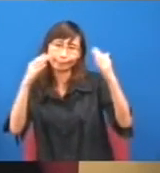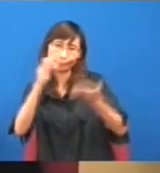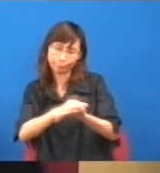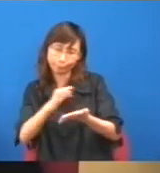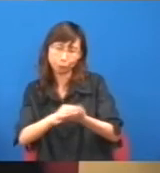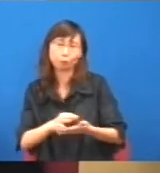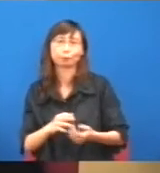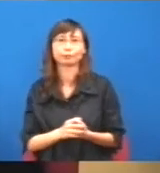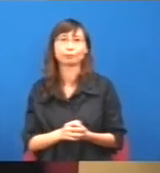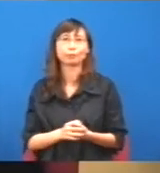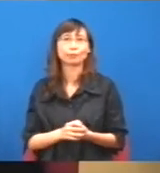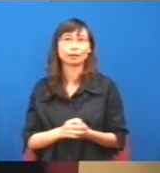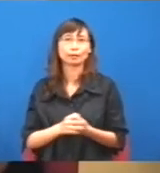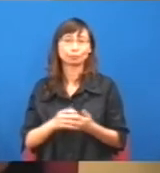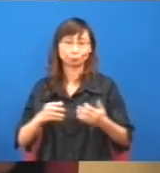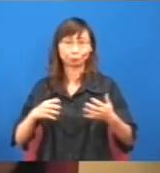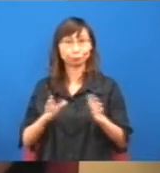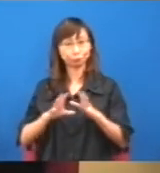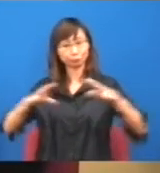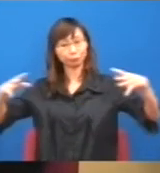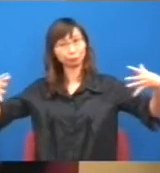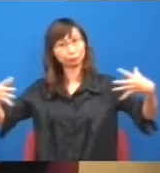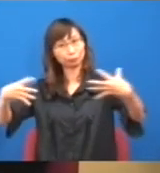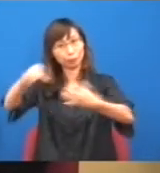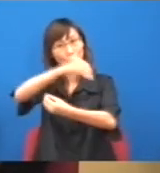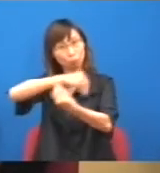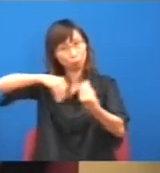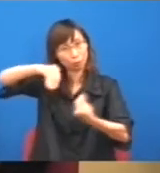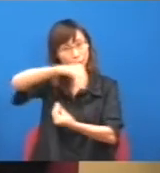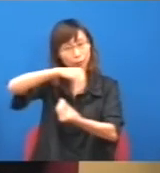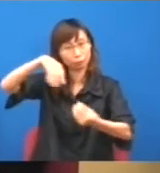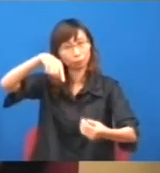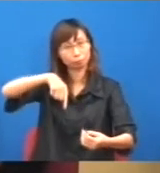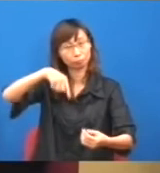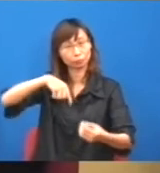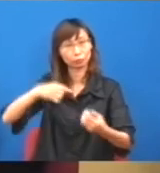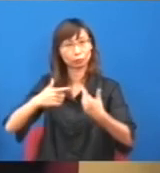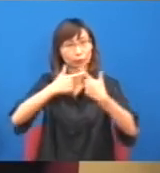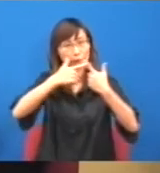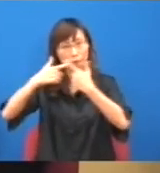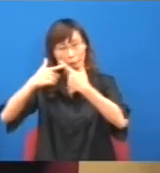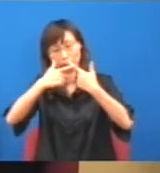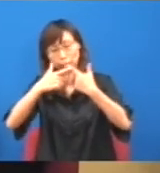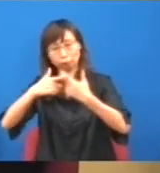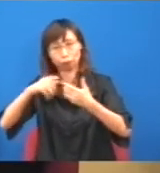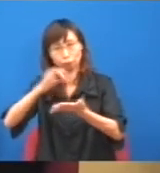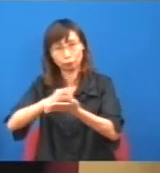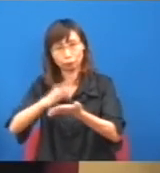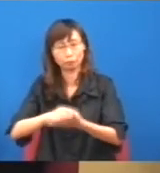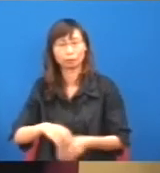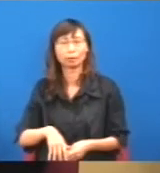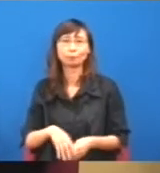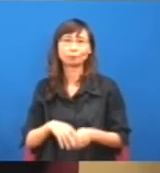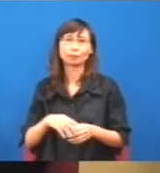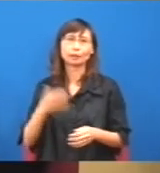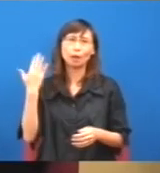個大環境裏面,其他一個戰場的,剛剛你剛才說到,其實最低工資,另一件